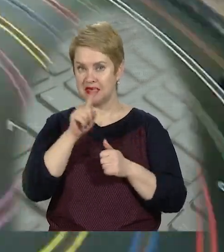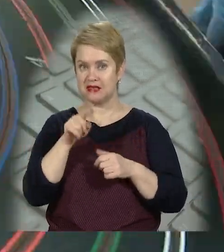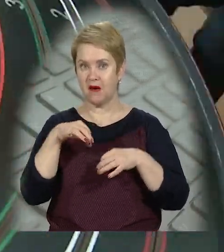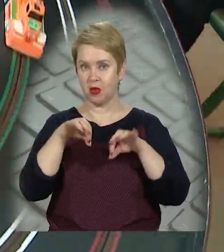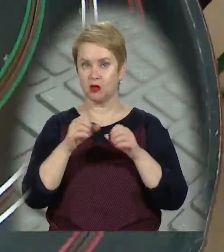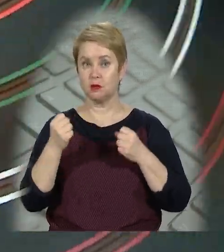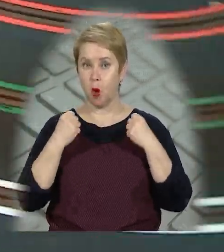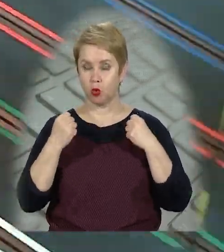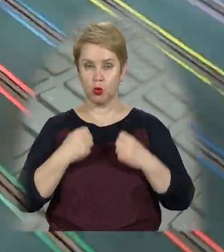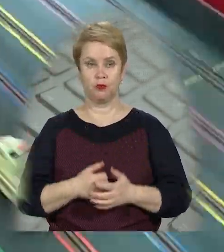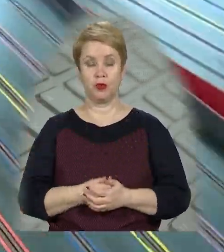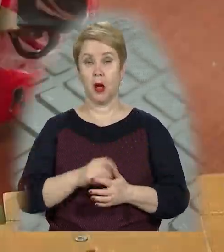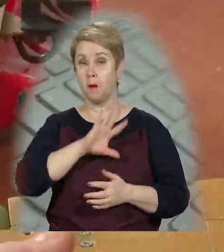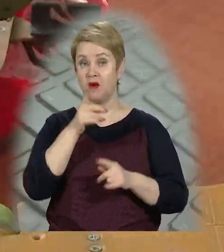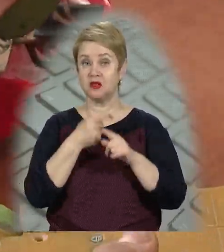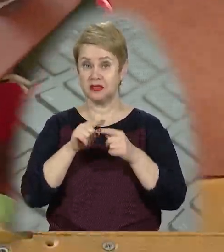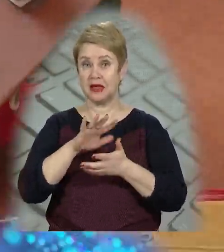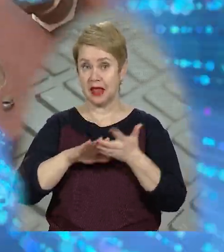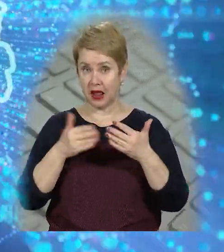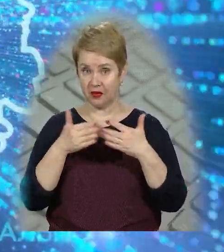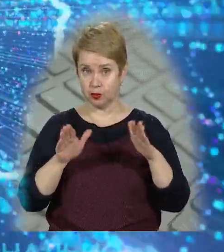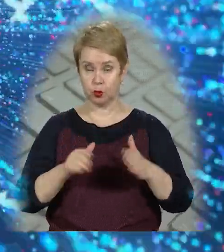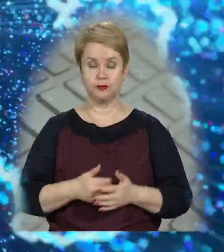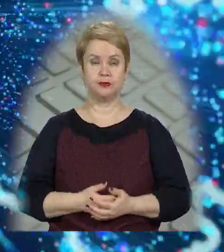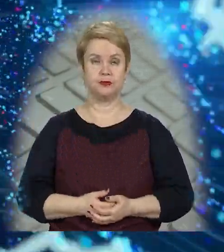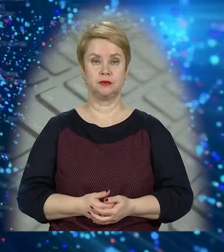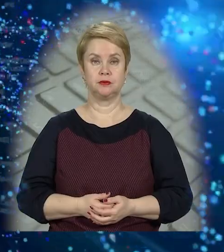автомобільного спорту. Про все це далі у випуску.